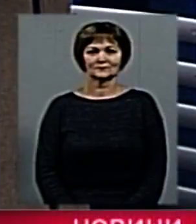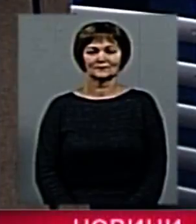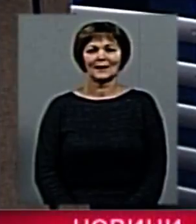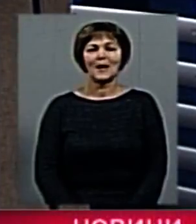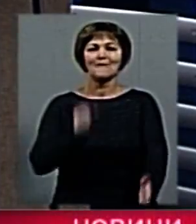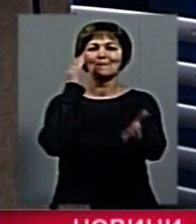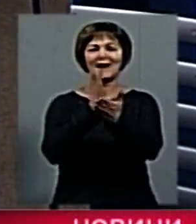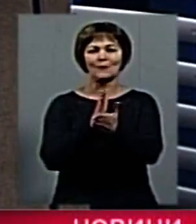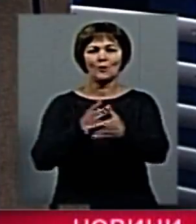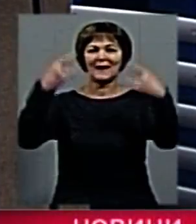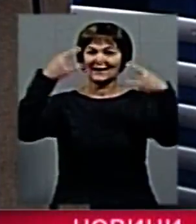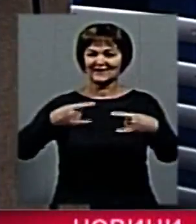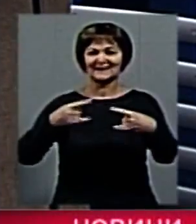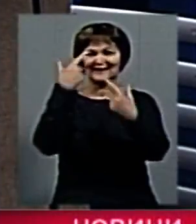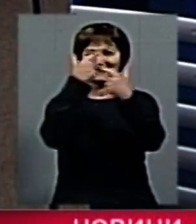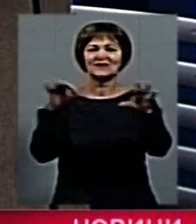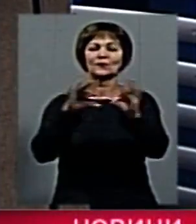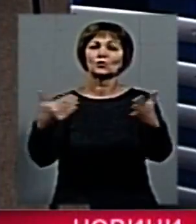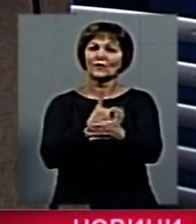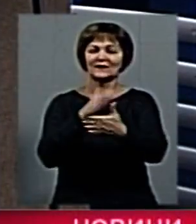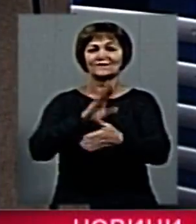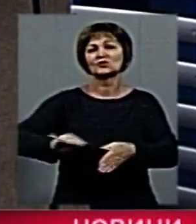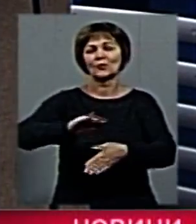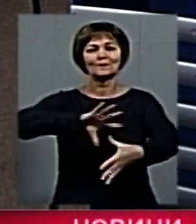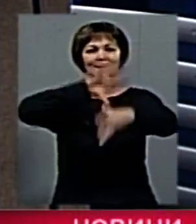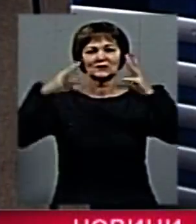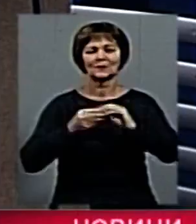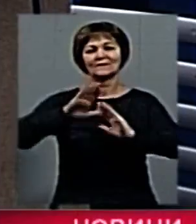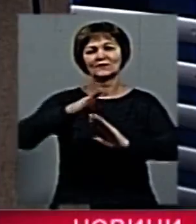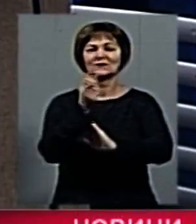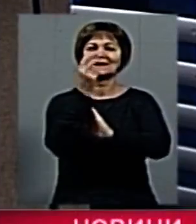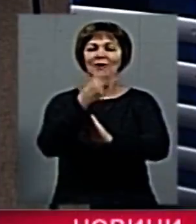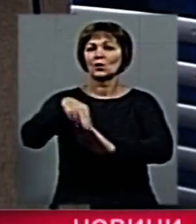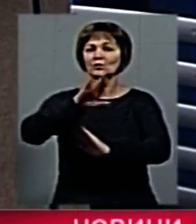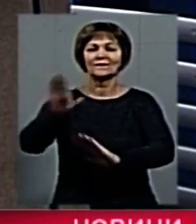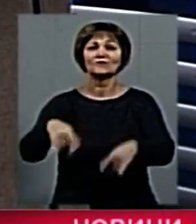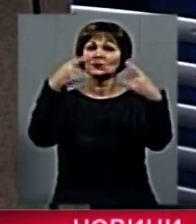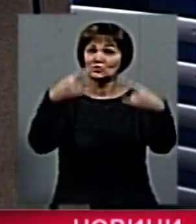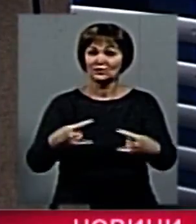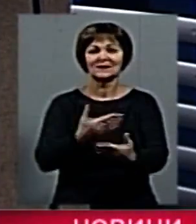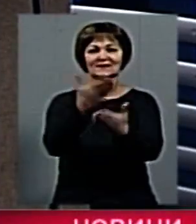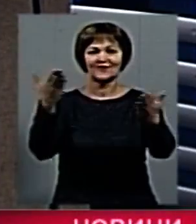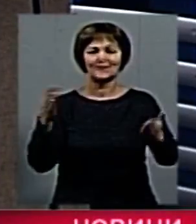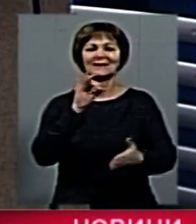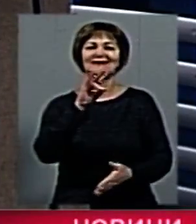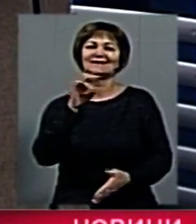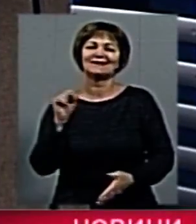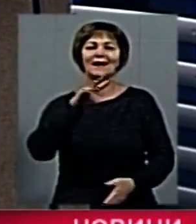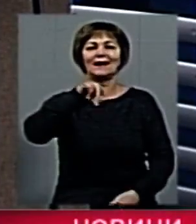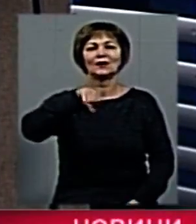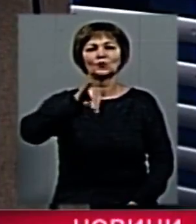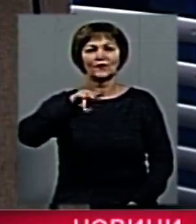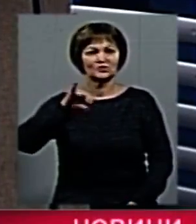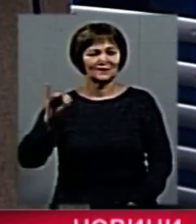У прямому ефірі інформаційний випуск новин Житомирщини. Підсумки. Вівторка, 13 грудня. У студії з вами Інна Літовченко та